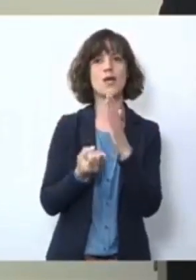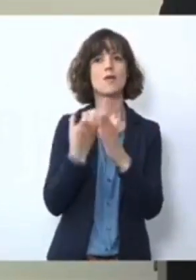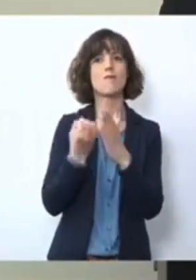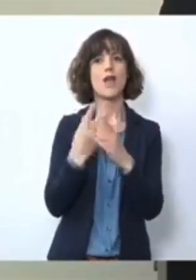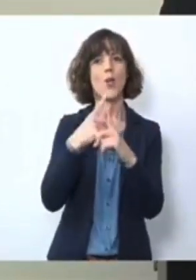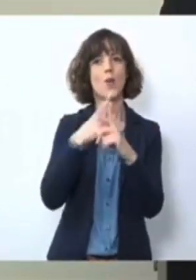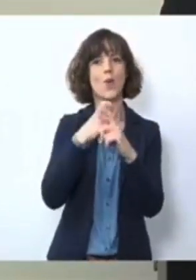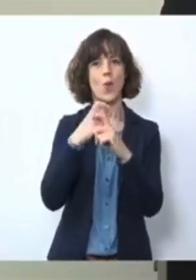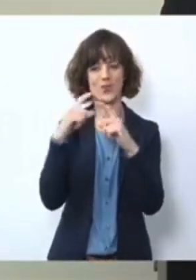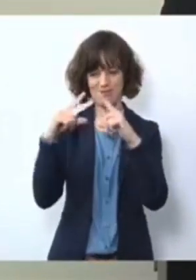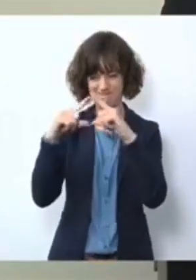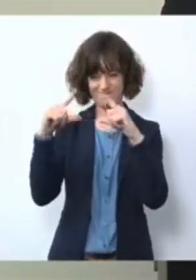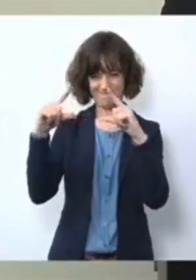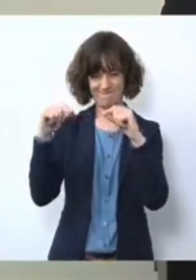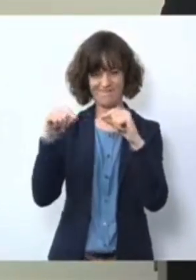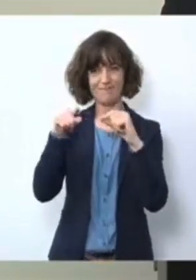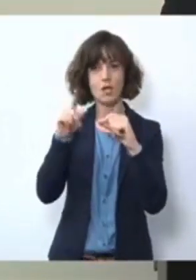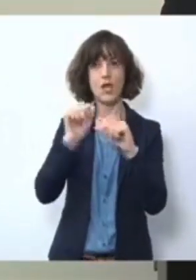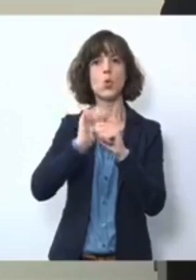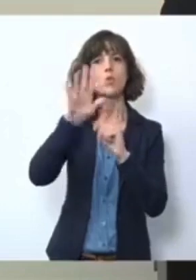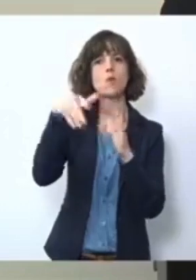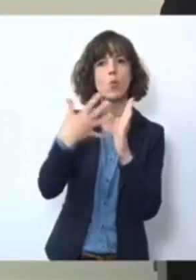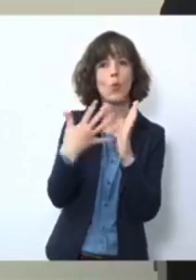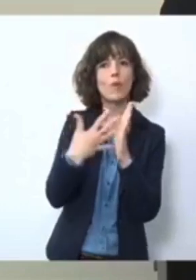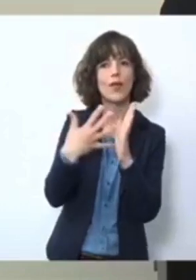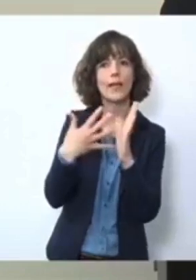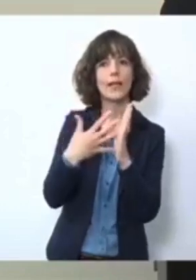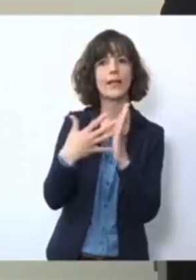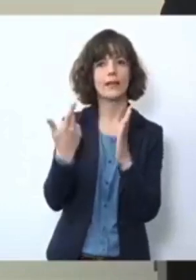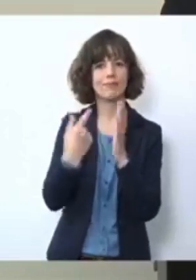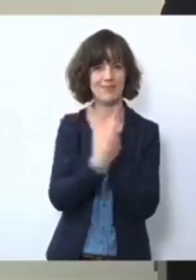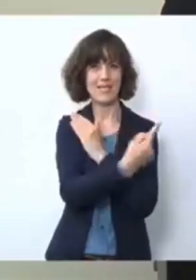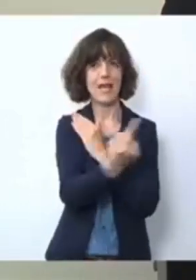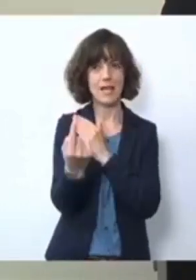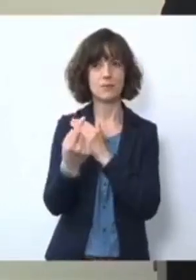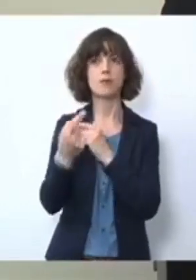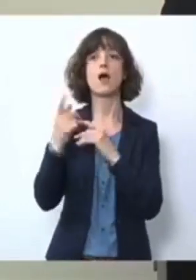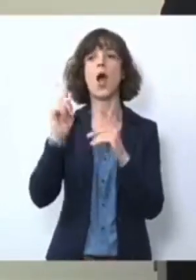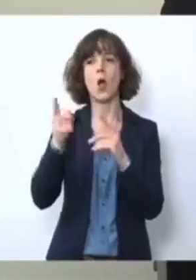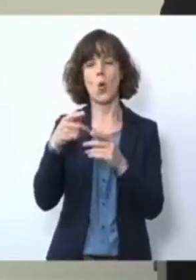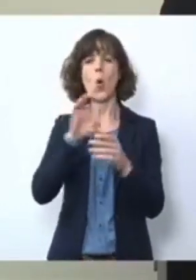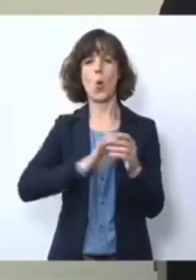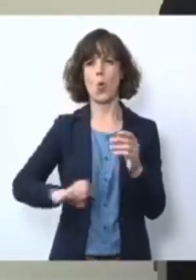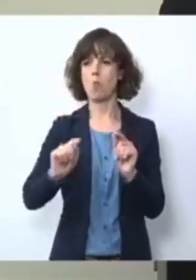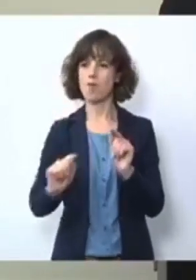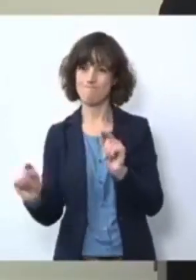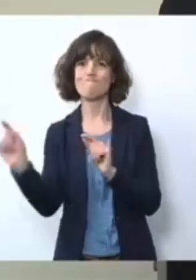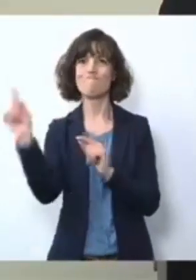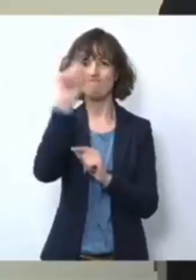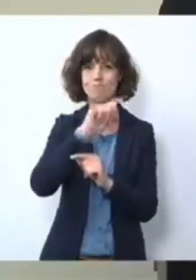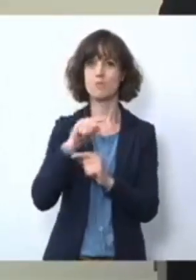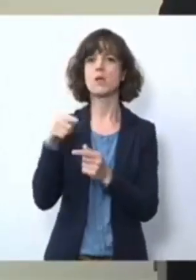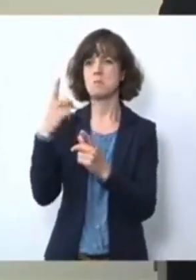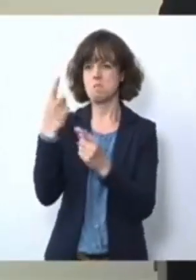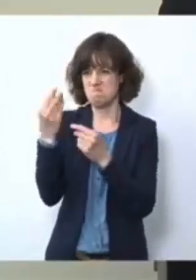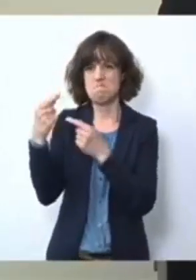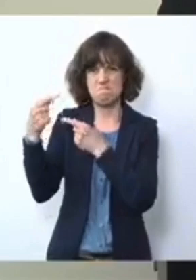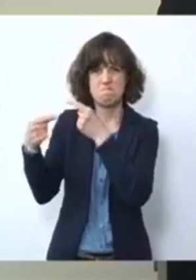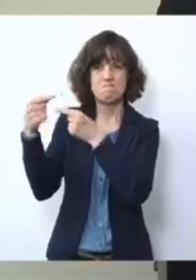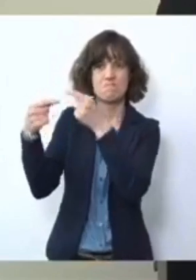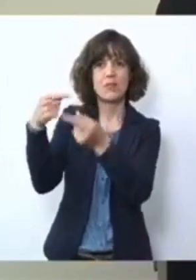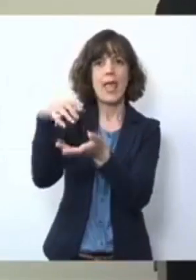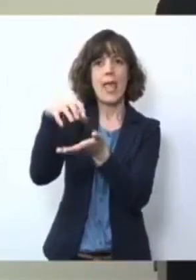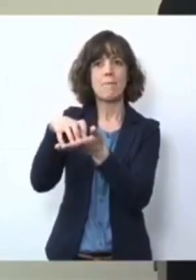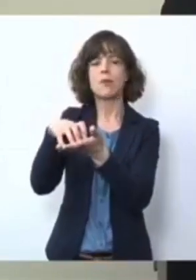es darum geht, auch verschiedenste Apps, die sich in ganz Europa bilden werden, auf eine Technik zu